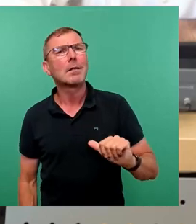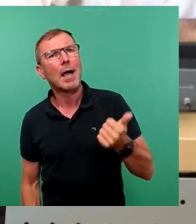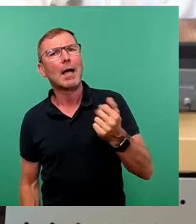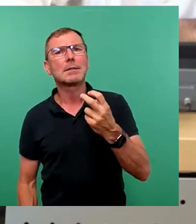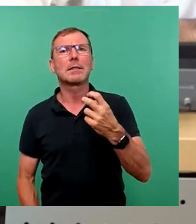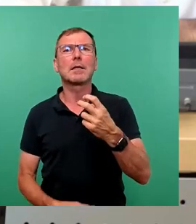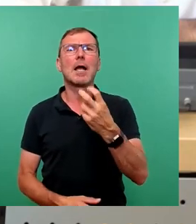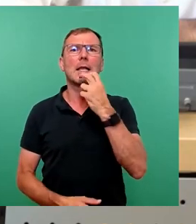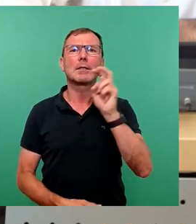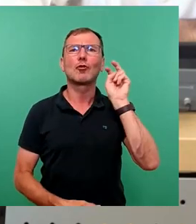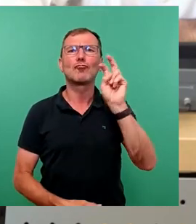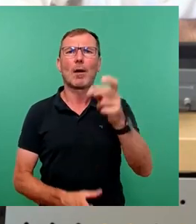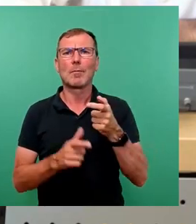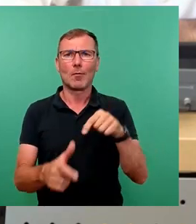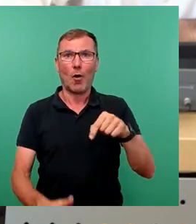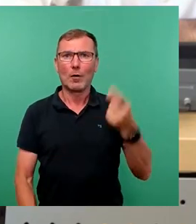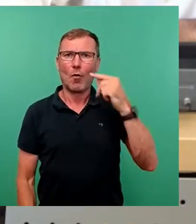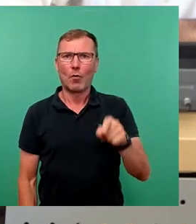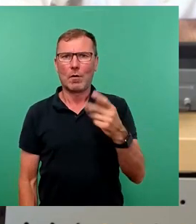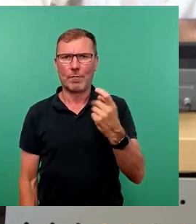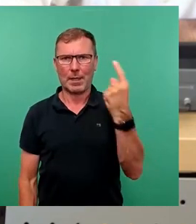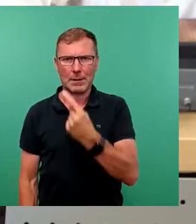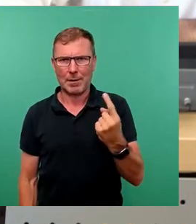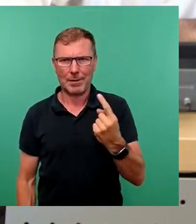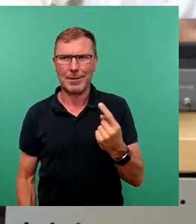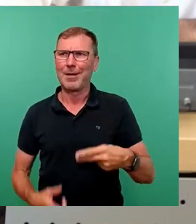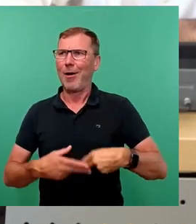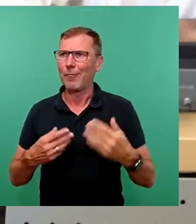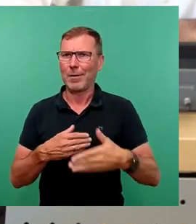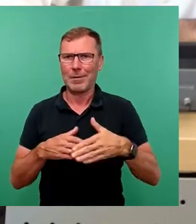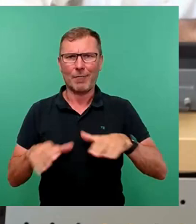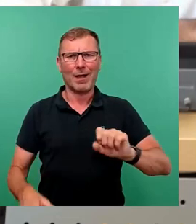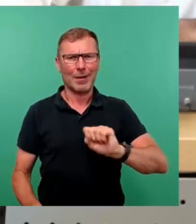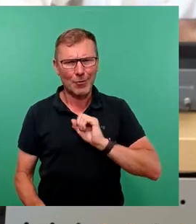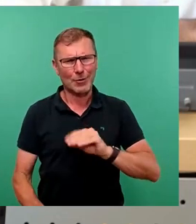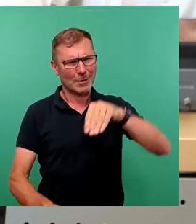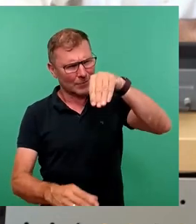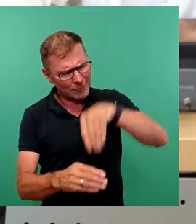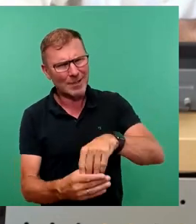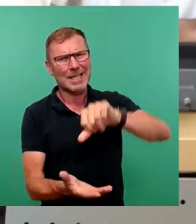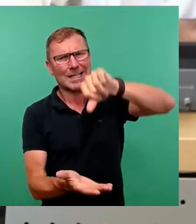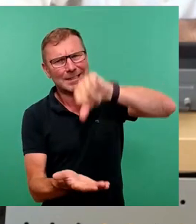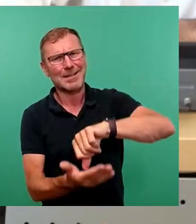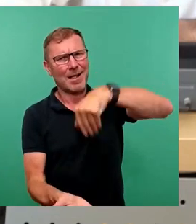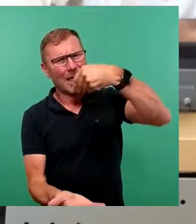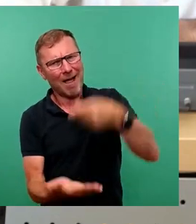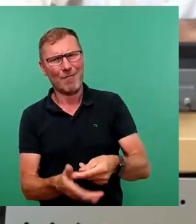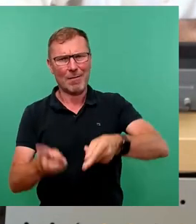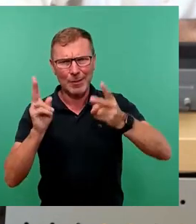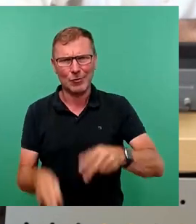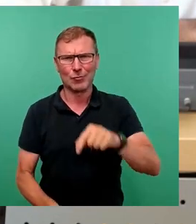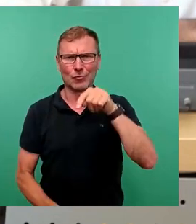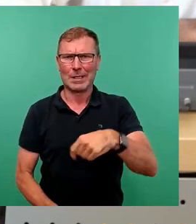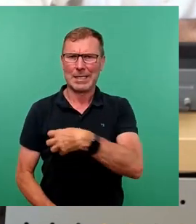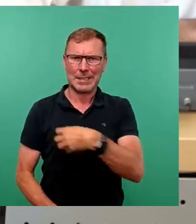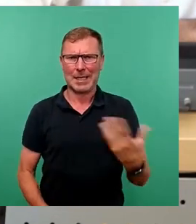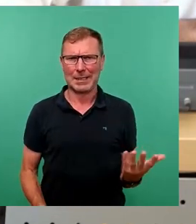Straßenbahn gefahren. Seitdem gehört öffentlicher Nahverkehr zu einer zentralen Aufgabe der Stadt in Dresden,